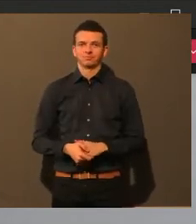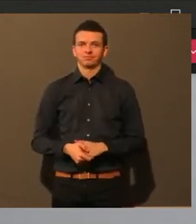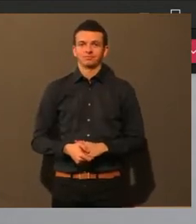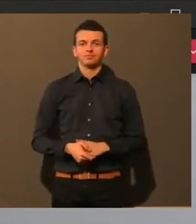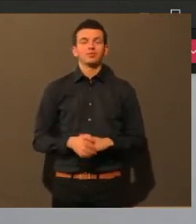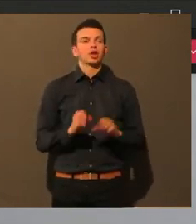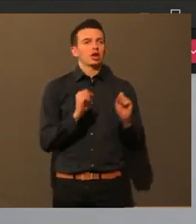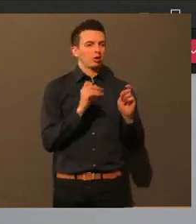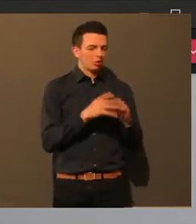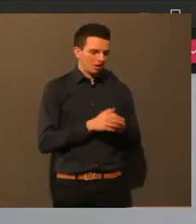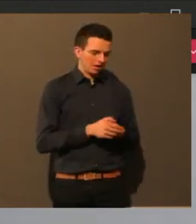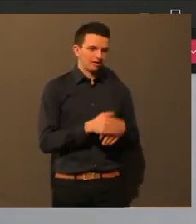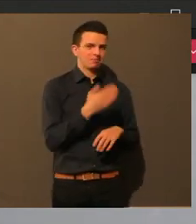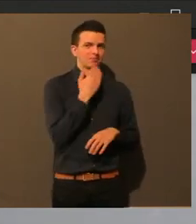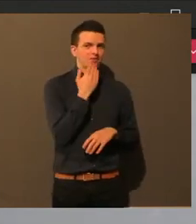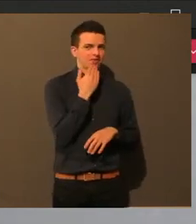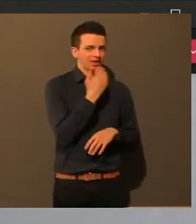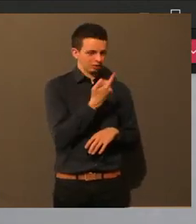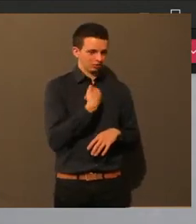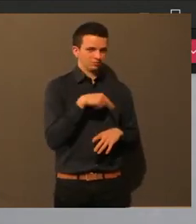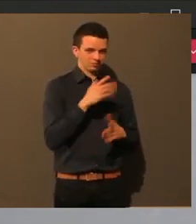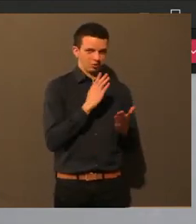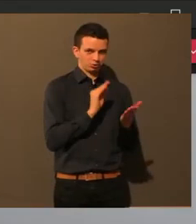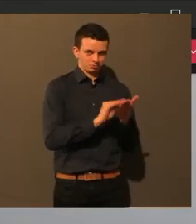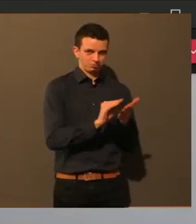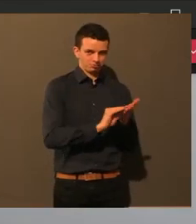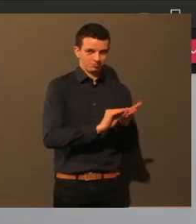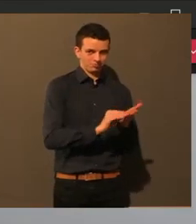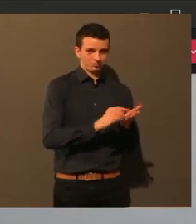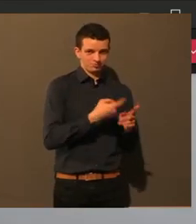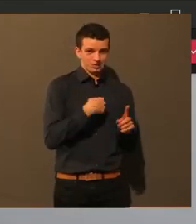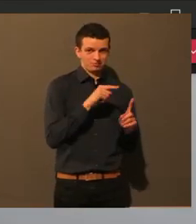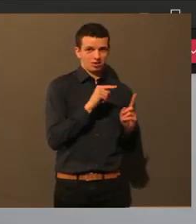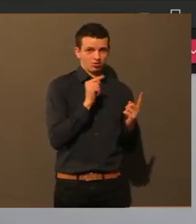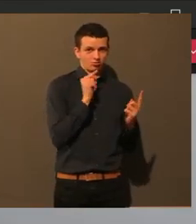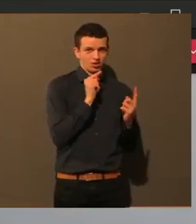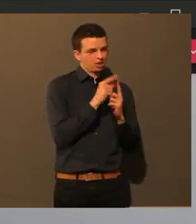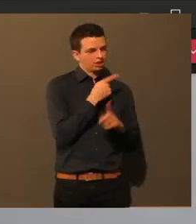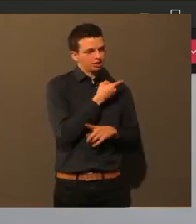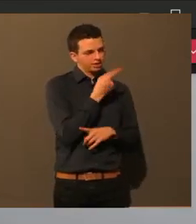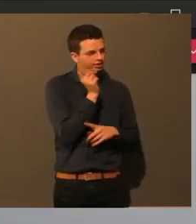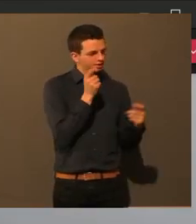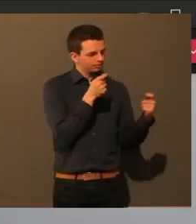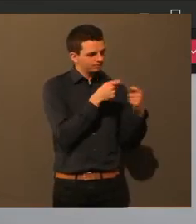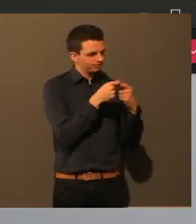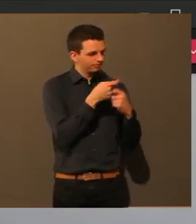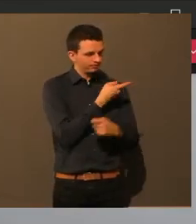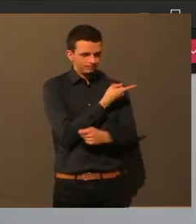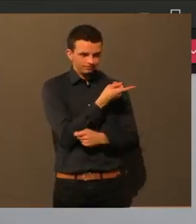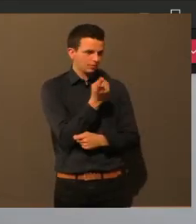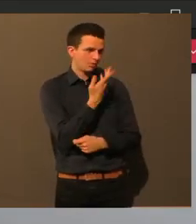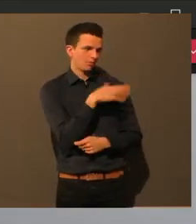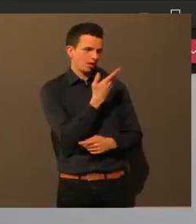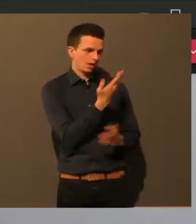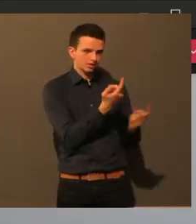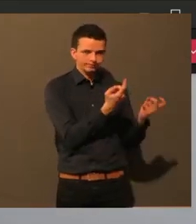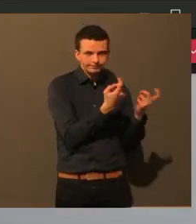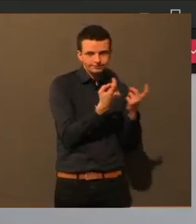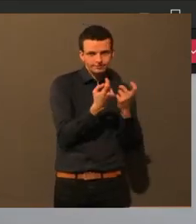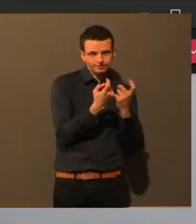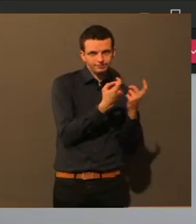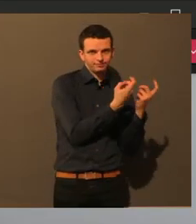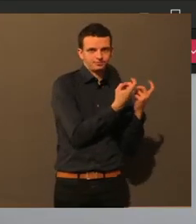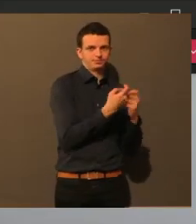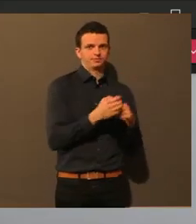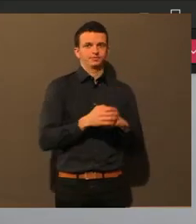Okay, werden wir auch nochmal versuchen, den Kontakt aufzunehmen und das nochmal zu hinterlegen, dass